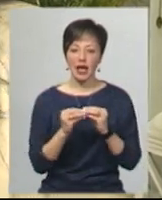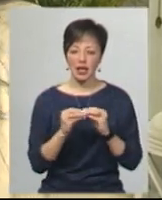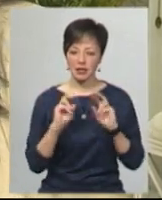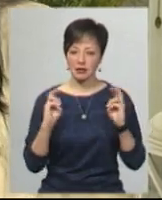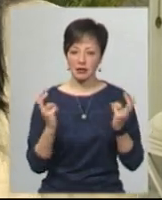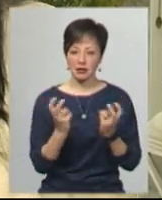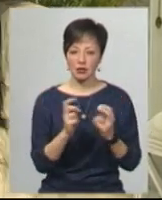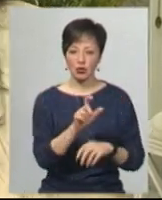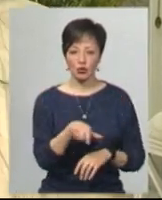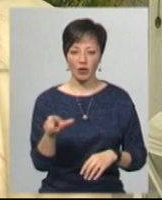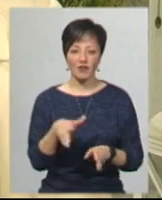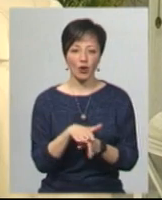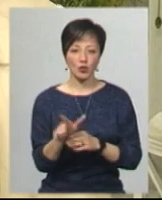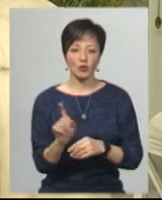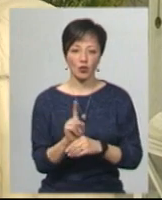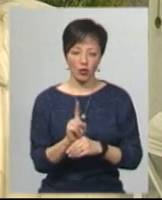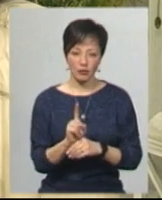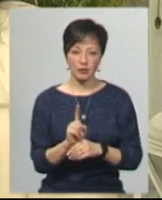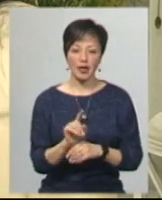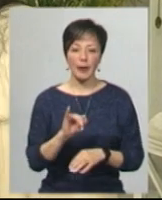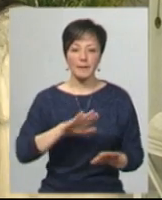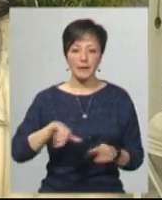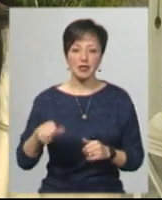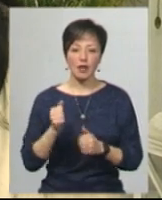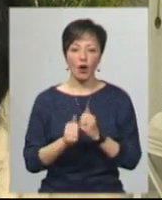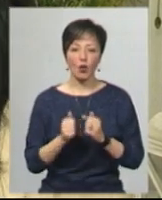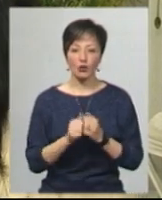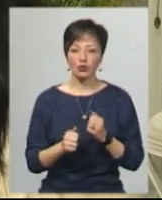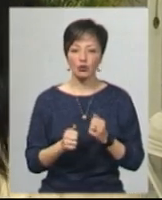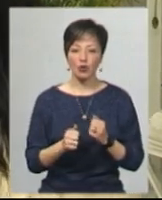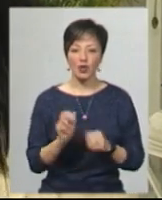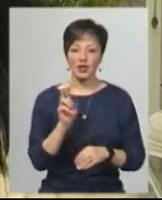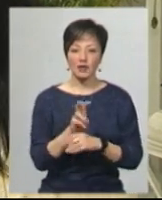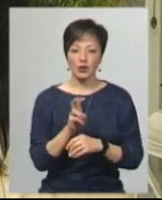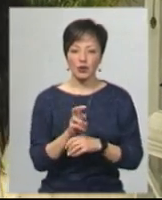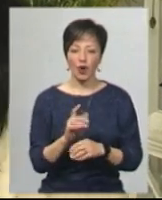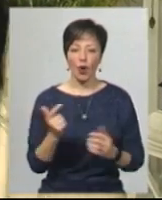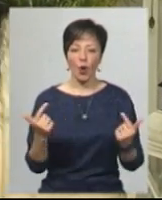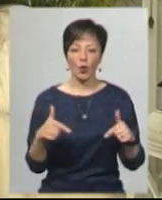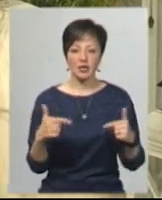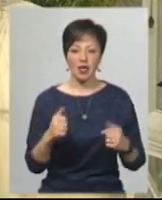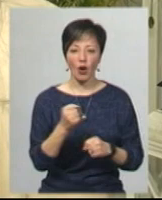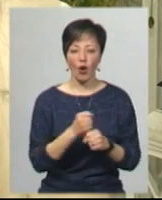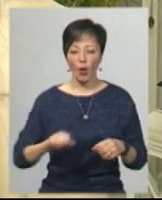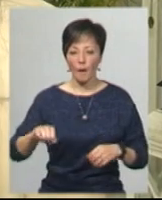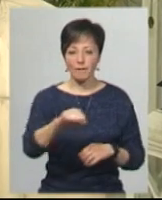старатися цих всіх норм. Після кожного відвідування гостей ми обробляємо